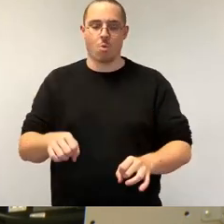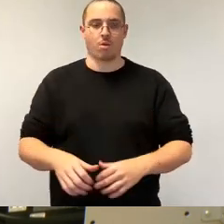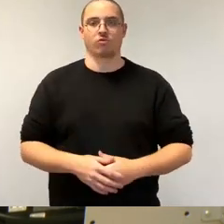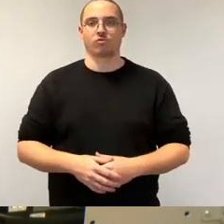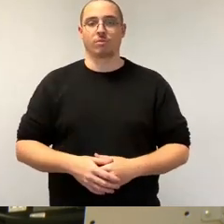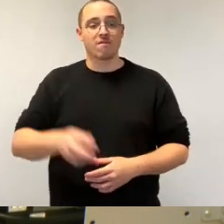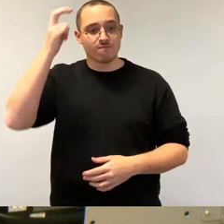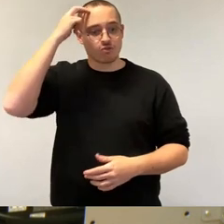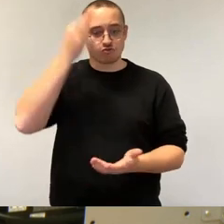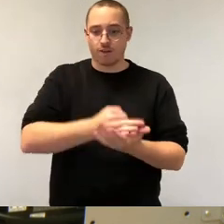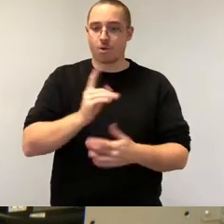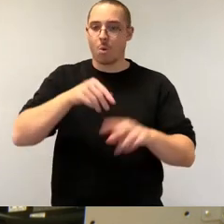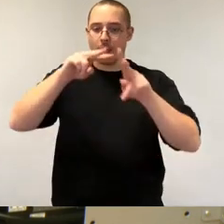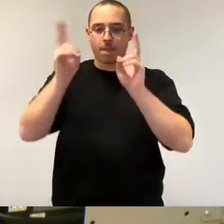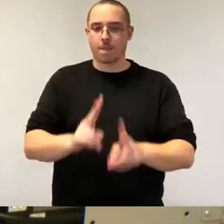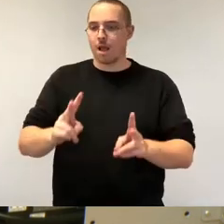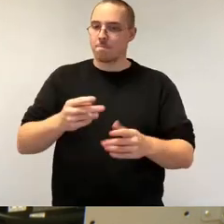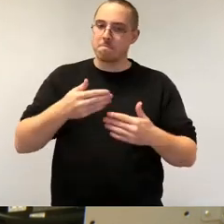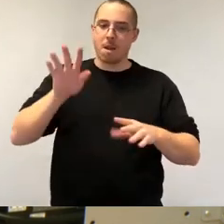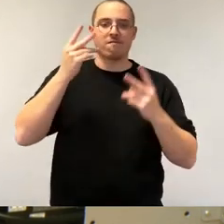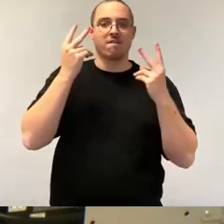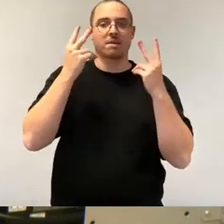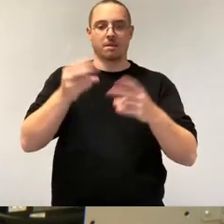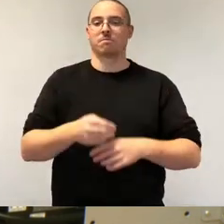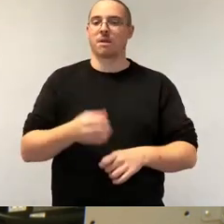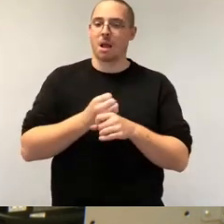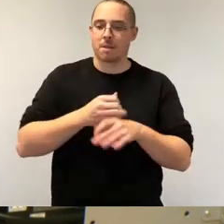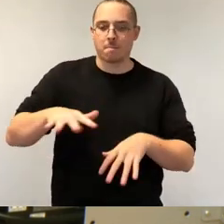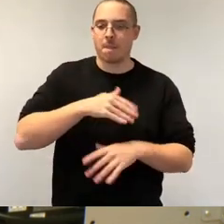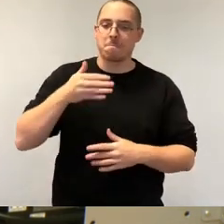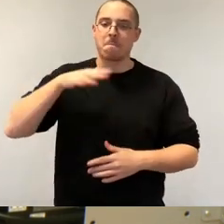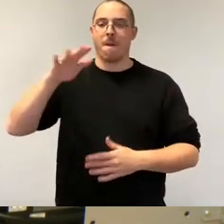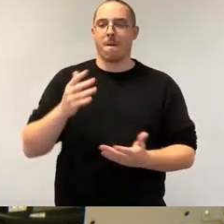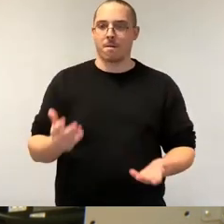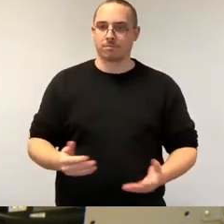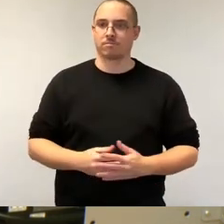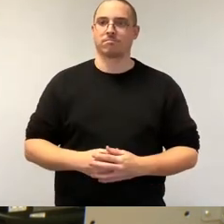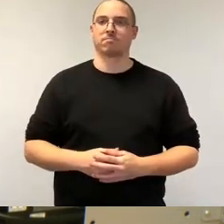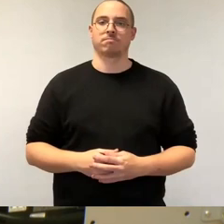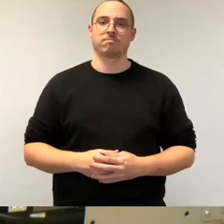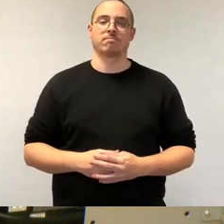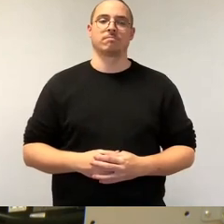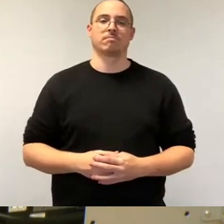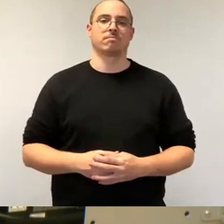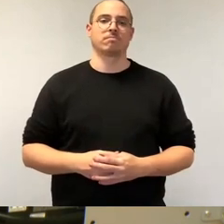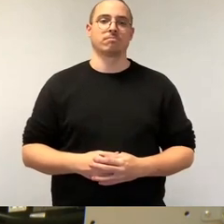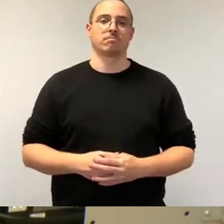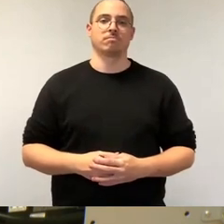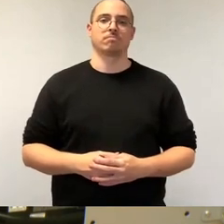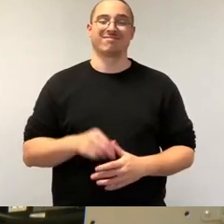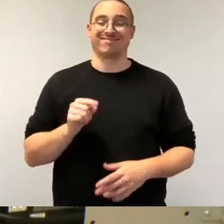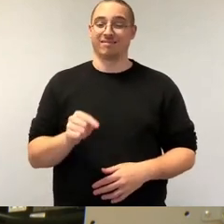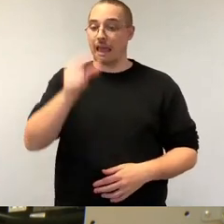an Bedeutung gewinnen und der Zuwachs an Arbeitsplätzen wird größer, insbesondere der der kritischen Masse der Ingenieure.